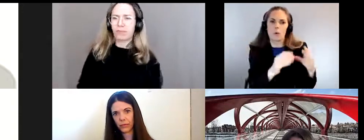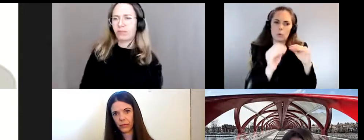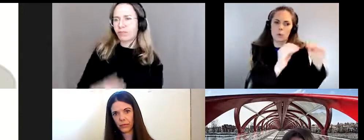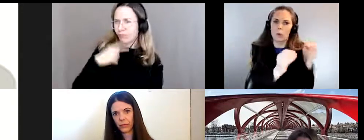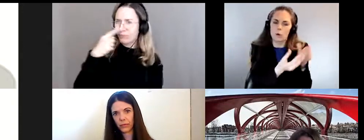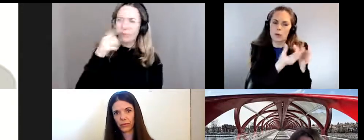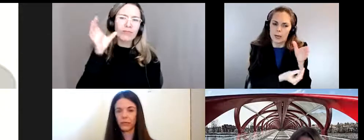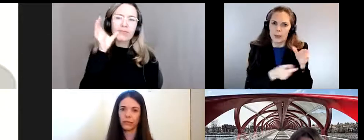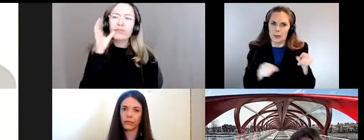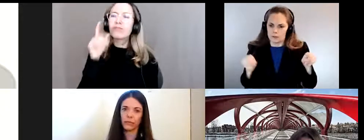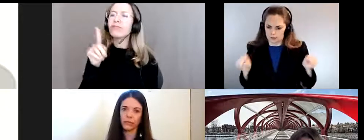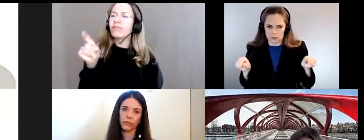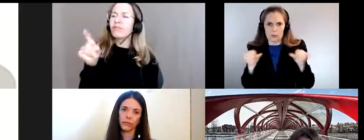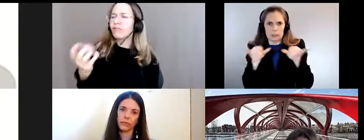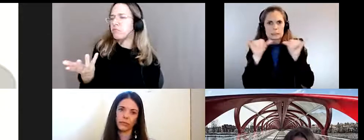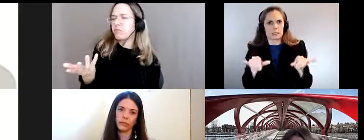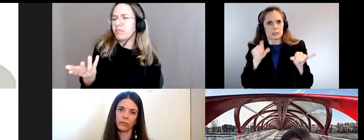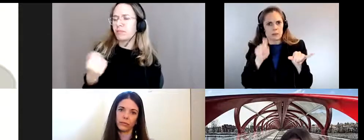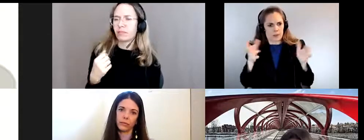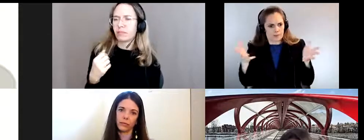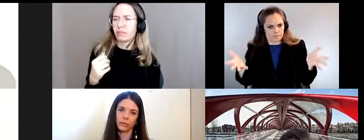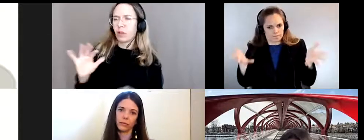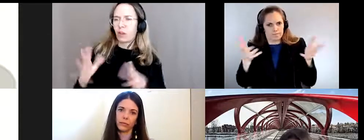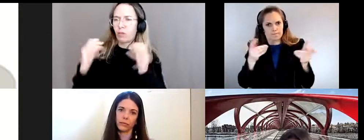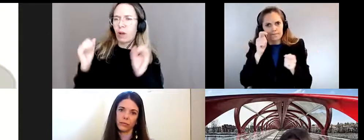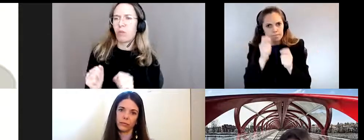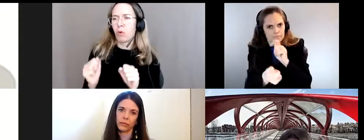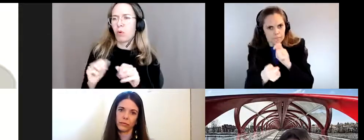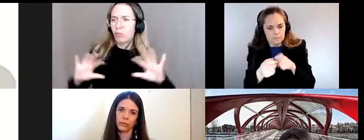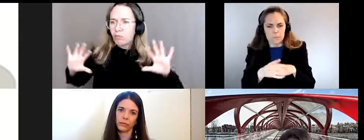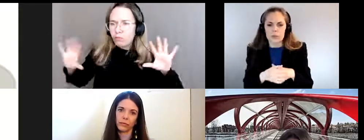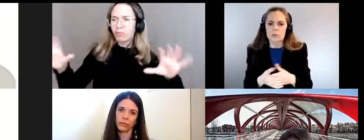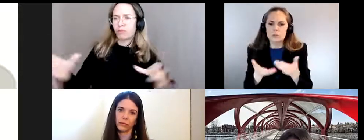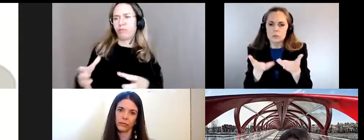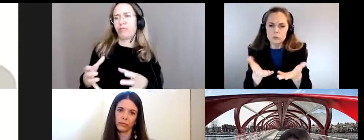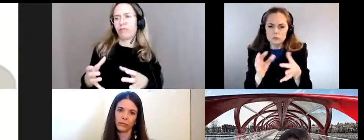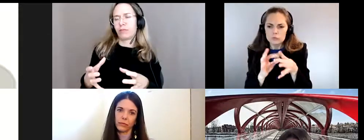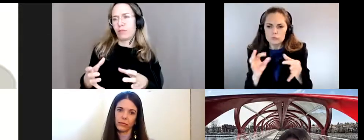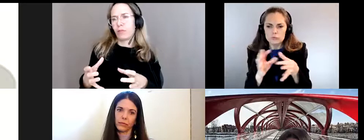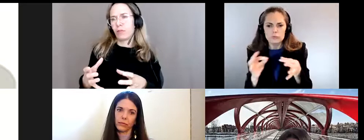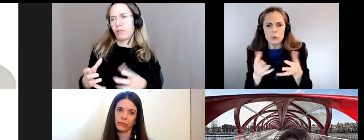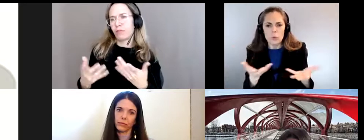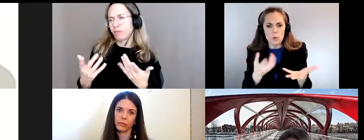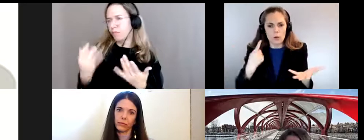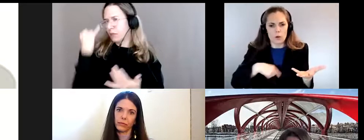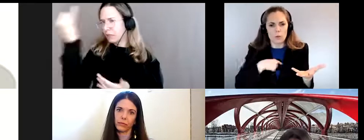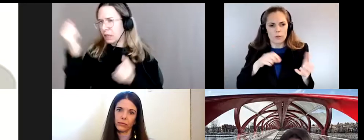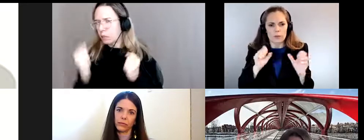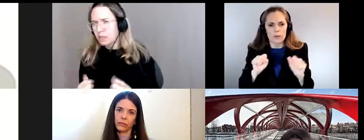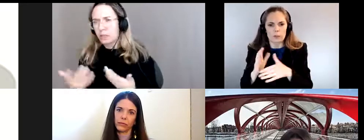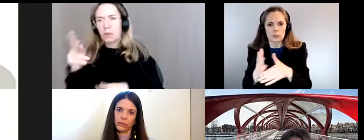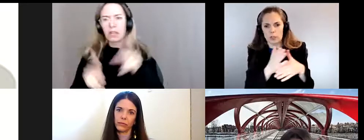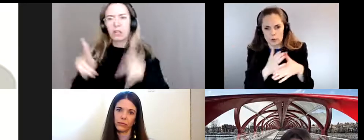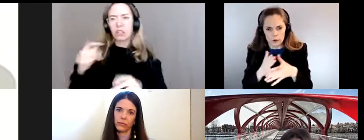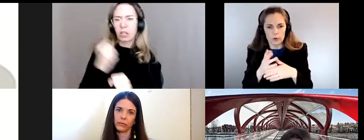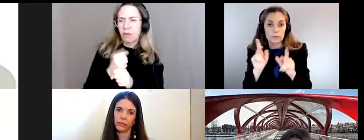'entendre au sujet de comment on peut rassembler toutes ces avenues et comment les gens peuvent